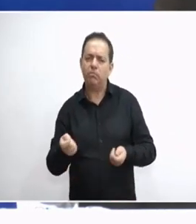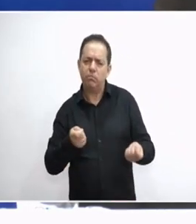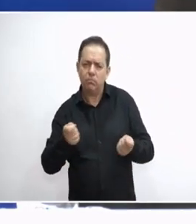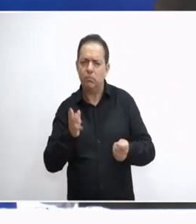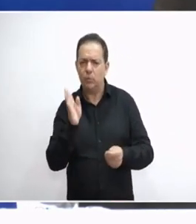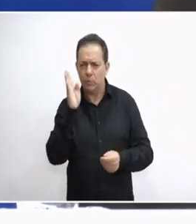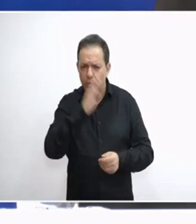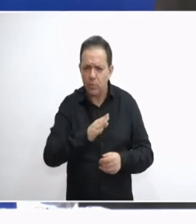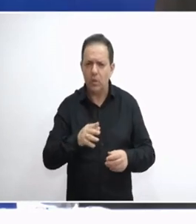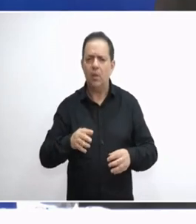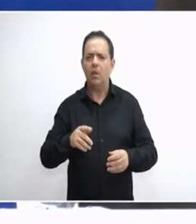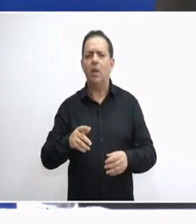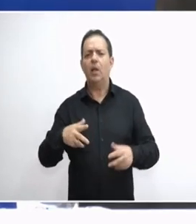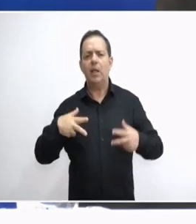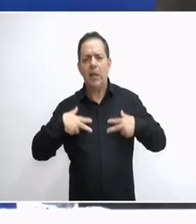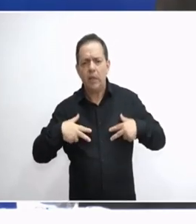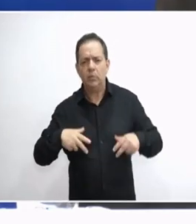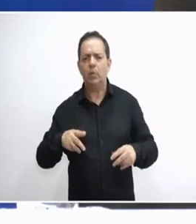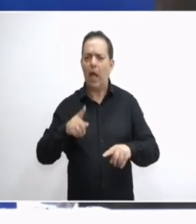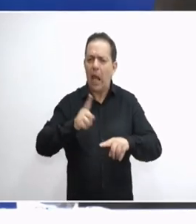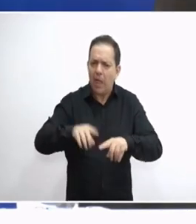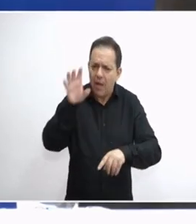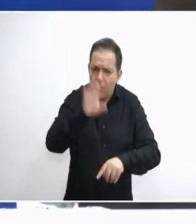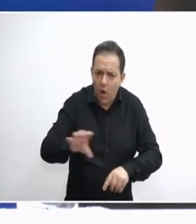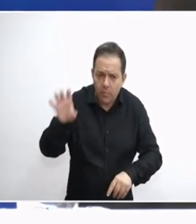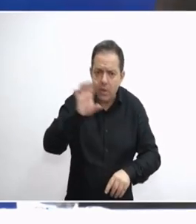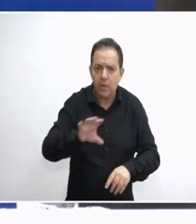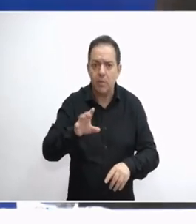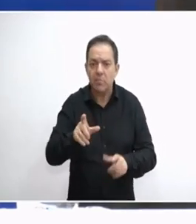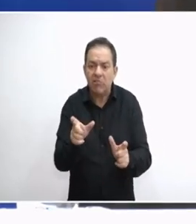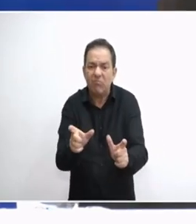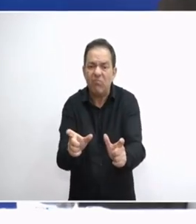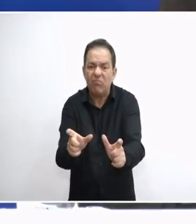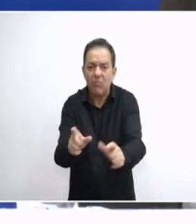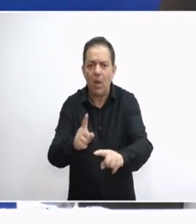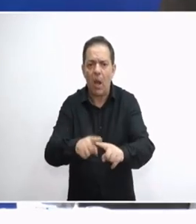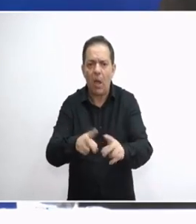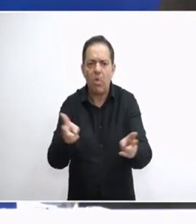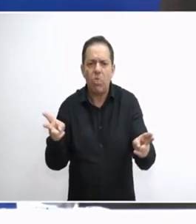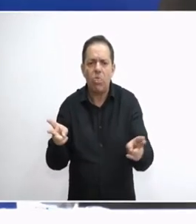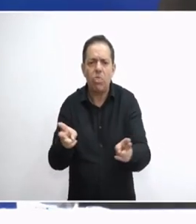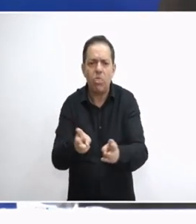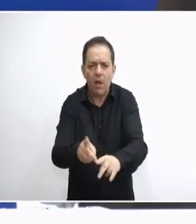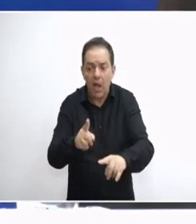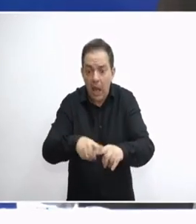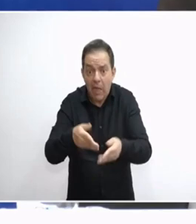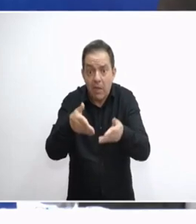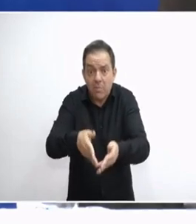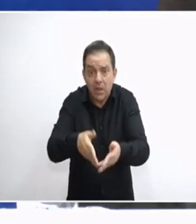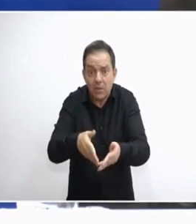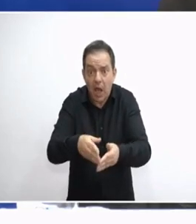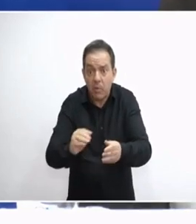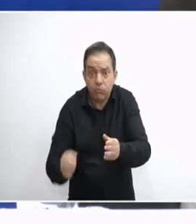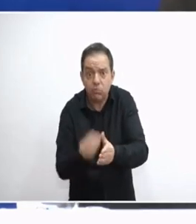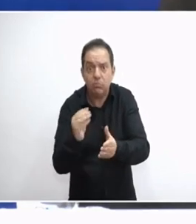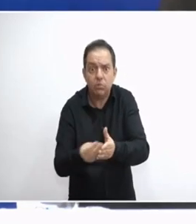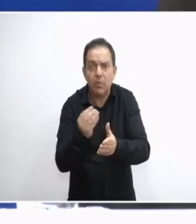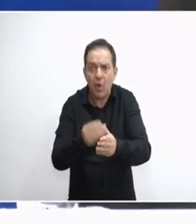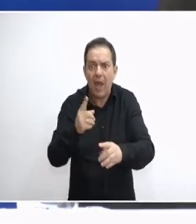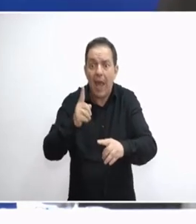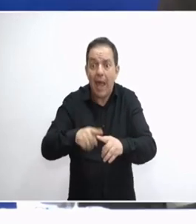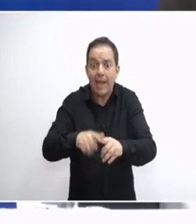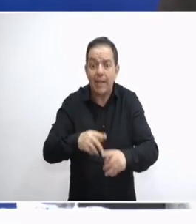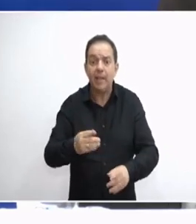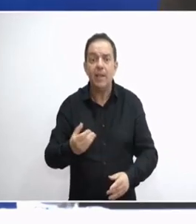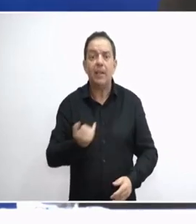κρατικοί, παγκόσμοι και ευρωπαϊκοί έπνιξαν την ελληνικότητα. Ενώ είναι πάνω στην ελληνικότητα. Ενώ με αυτούς κινούνται,